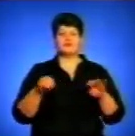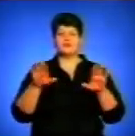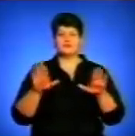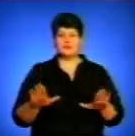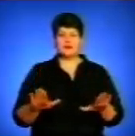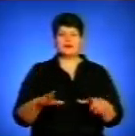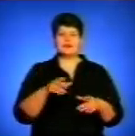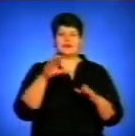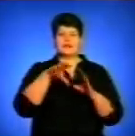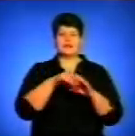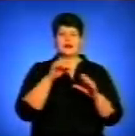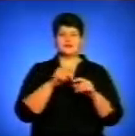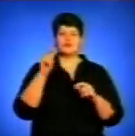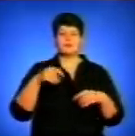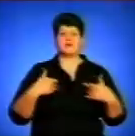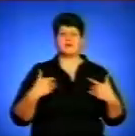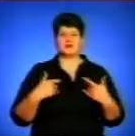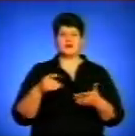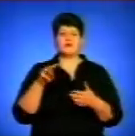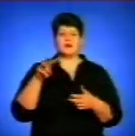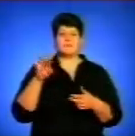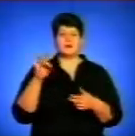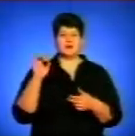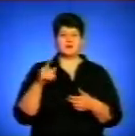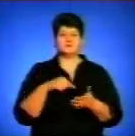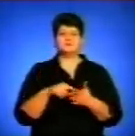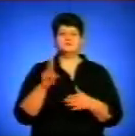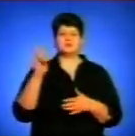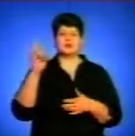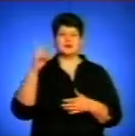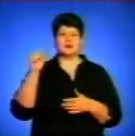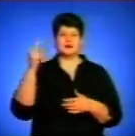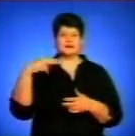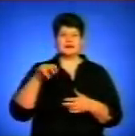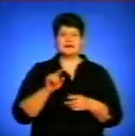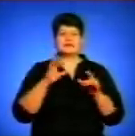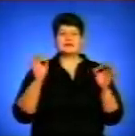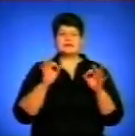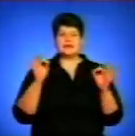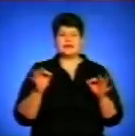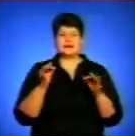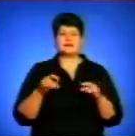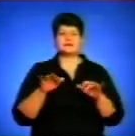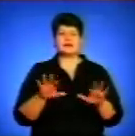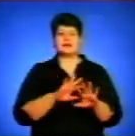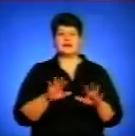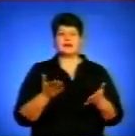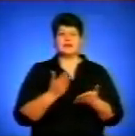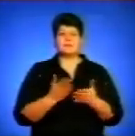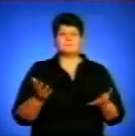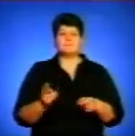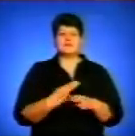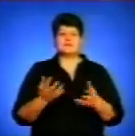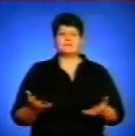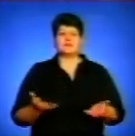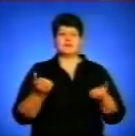міський голова Тернополя Сергій Натал. Напевно, жоден великий захід не обходиться без підтримки і допомоги пластунів. Потрібно подякувати їм, тому що